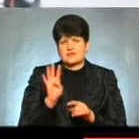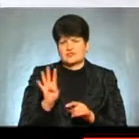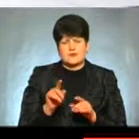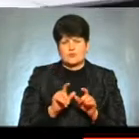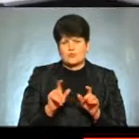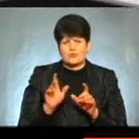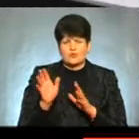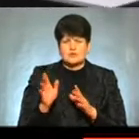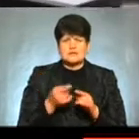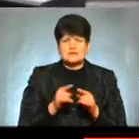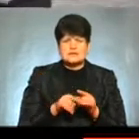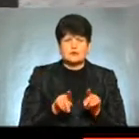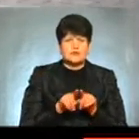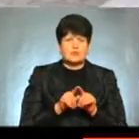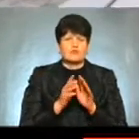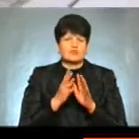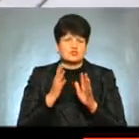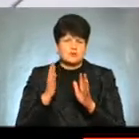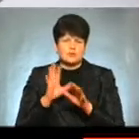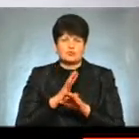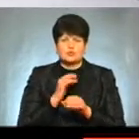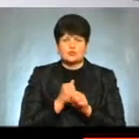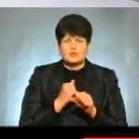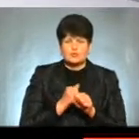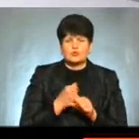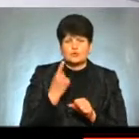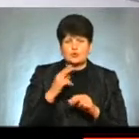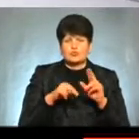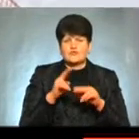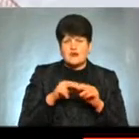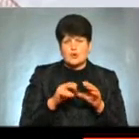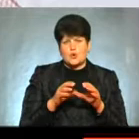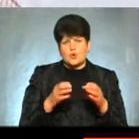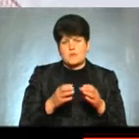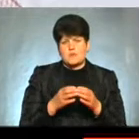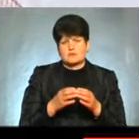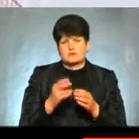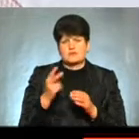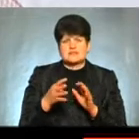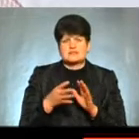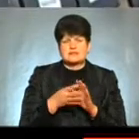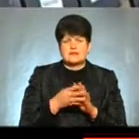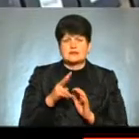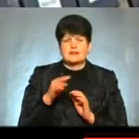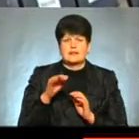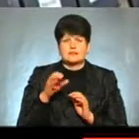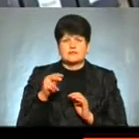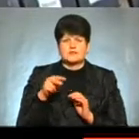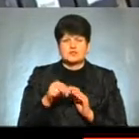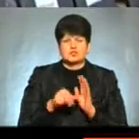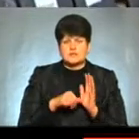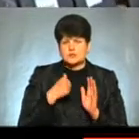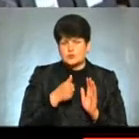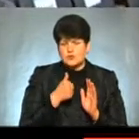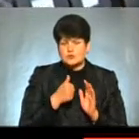блокі Тому що це блоки однієї черги, були розроблені однією будівельною компанією 29 листопада 2016